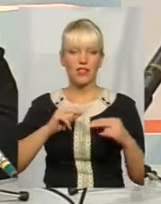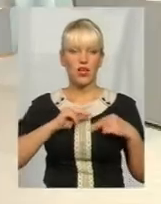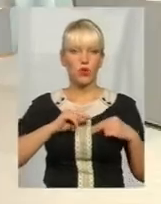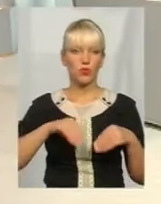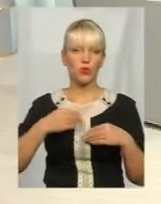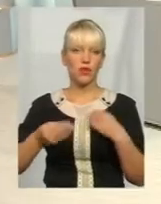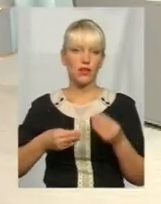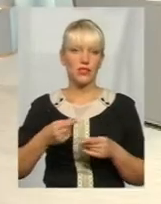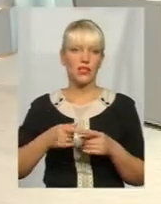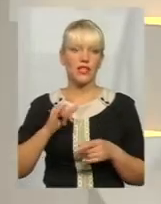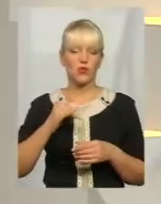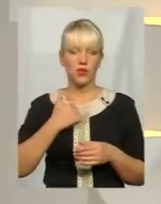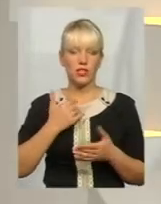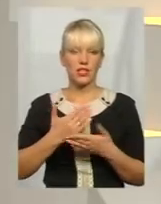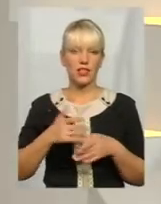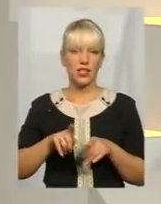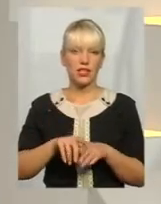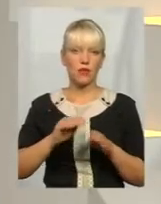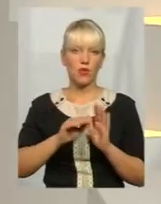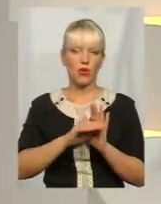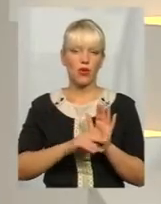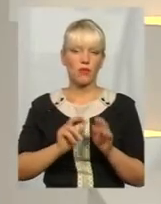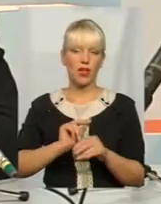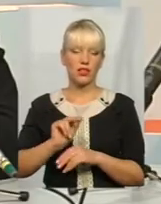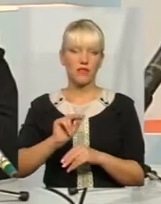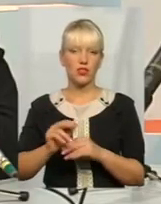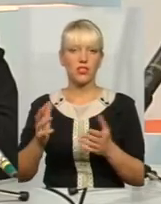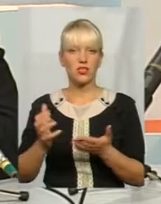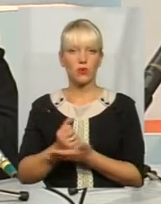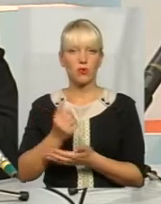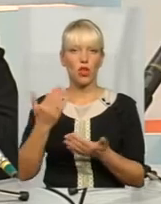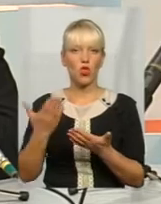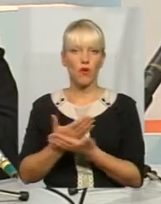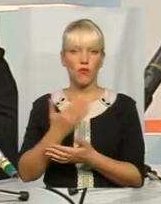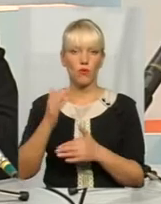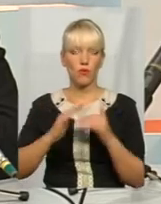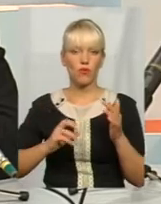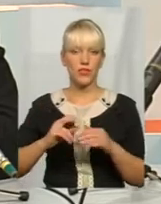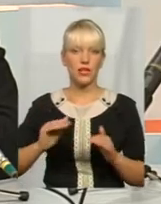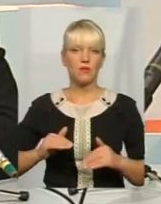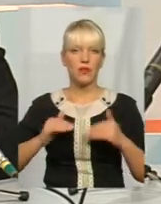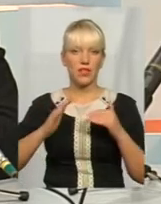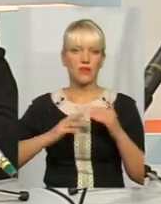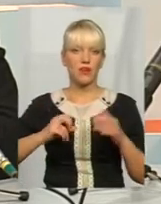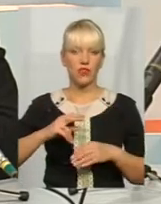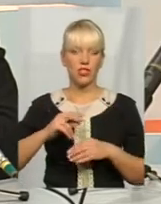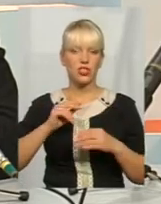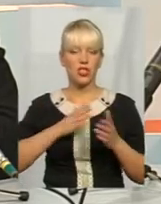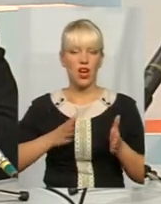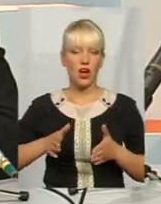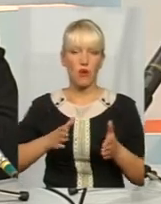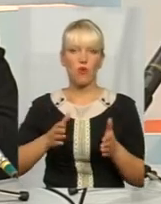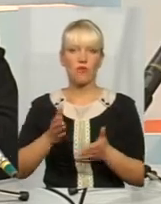програми, як навчання, здобуття нової професії, підвищення кваліфікації, шляхом стажування, з